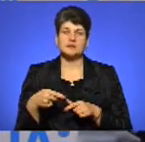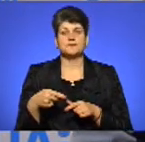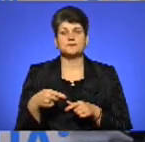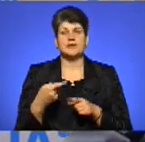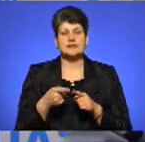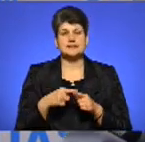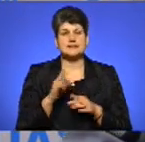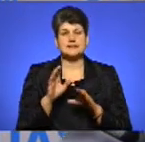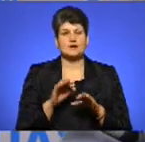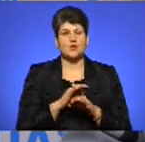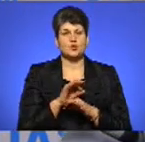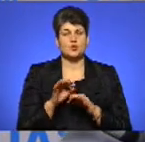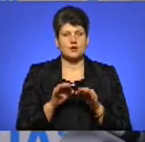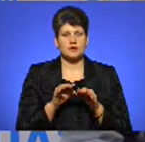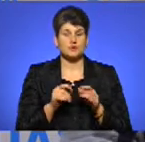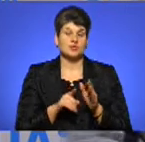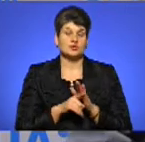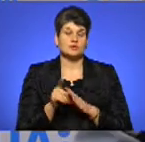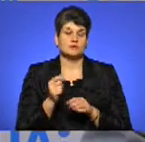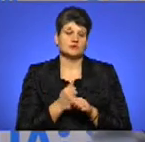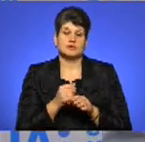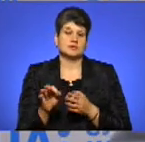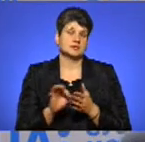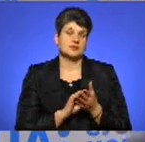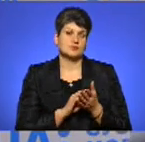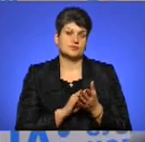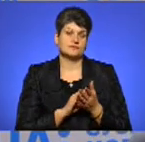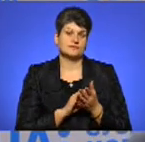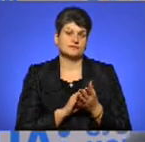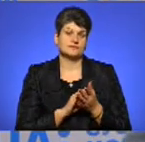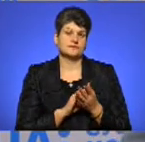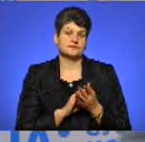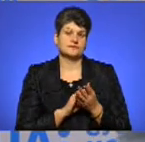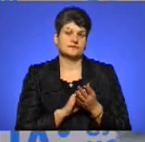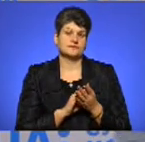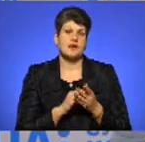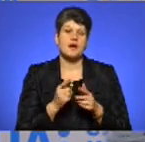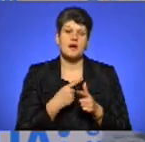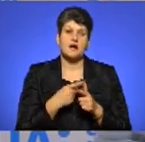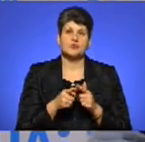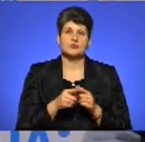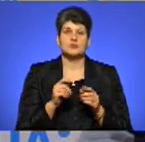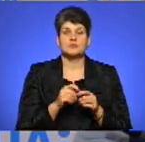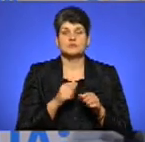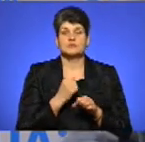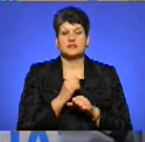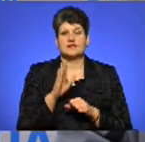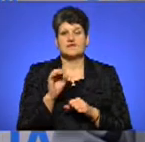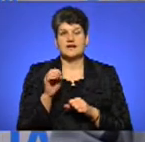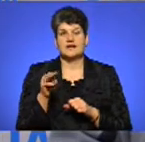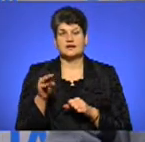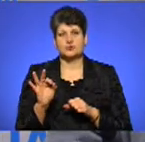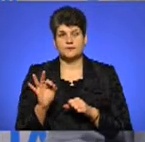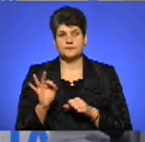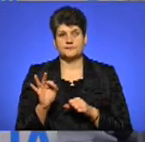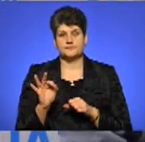законопроекти, які вступають відразу тоді в дію, ну, я маю на увазі, не відразу в дію, або накласти вето. Якщо президент накладає вето,